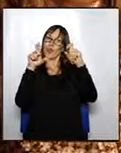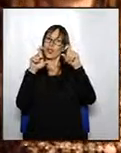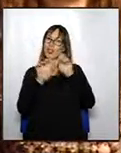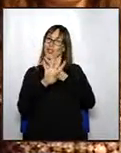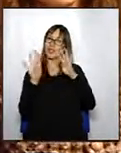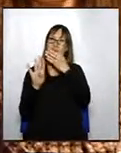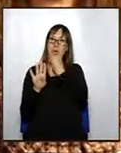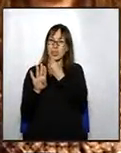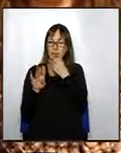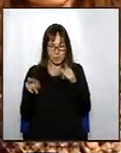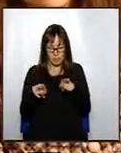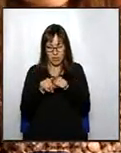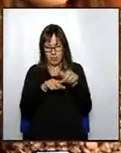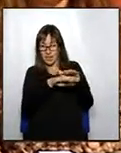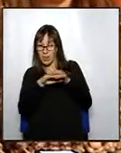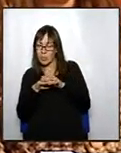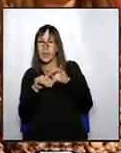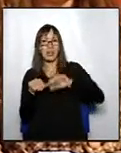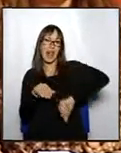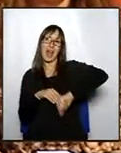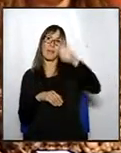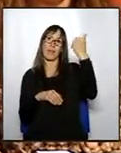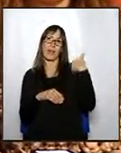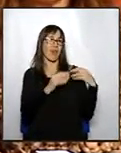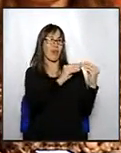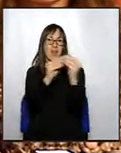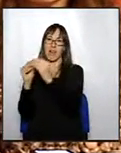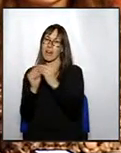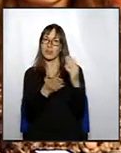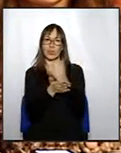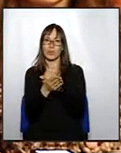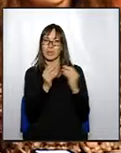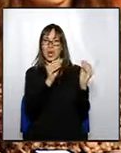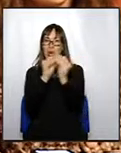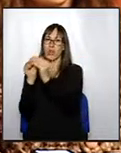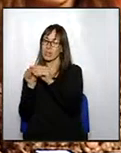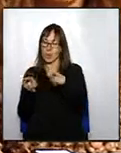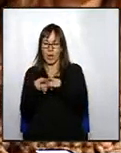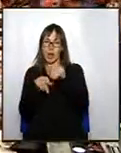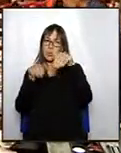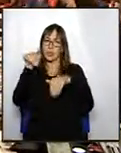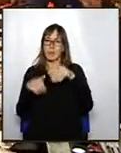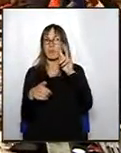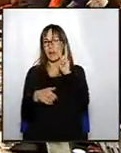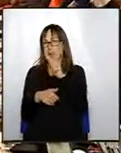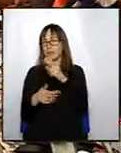quedi constància, tot i que ja queda aprovada i per unanimitat, però passem a votació. Vots a favor?